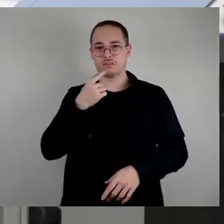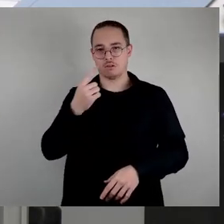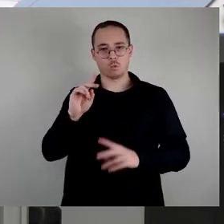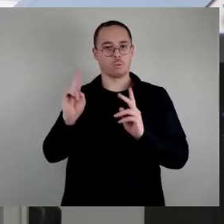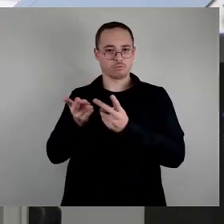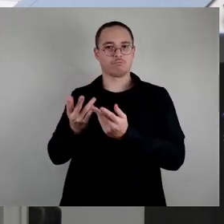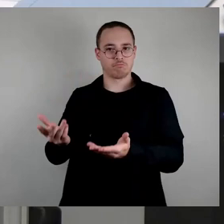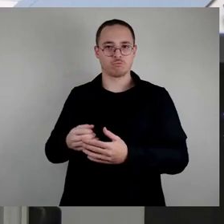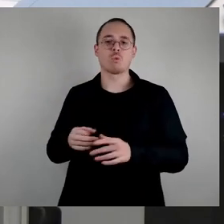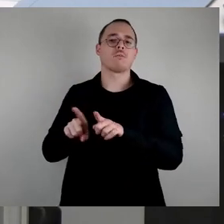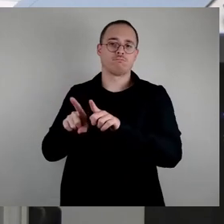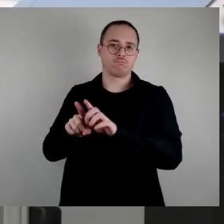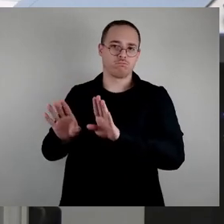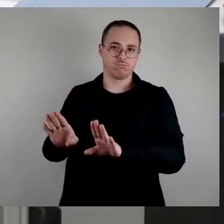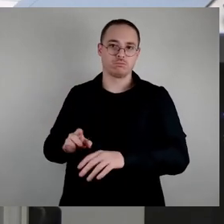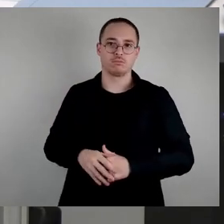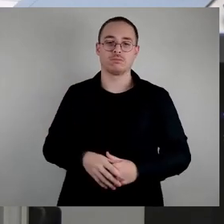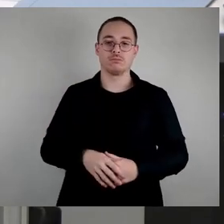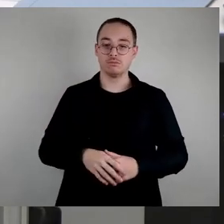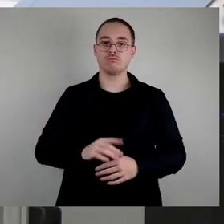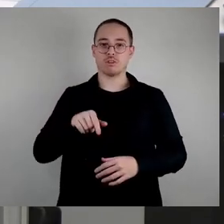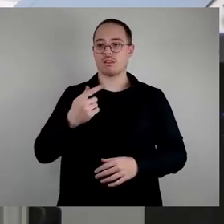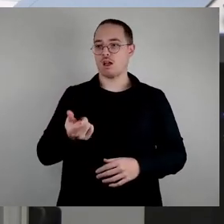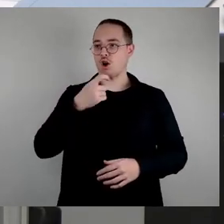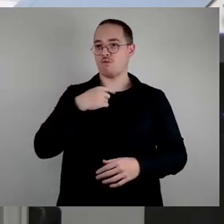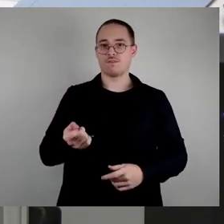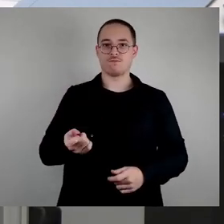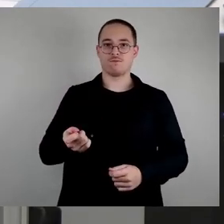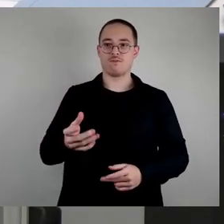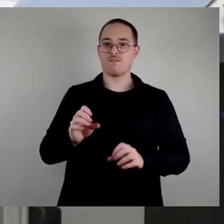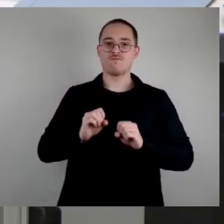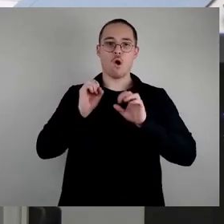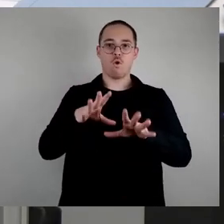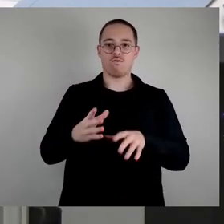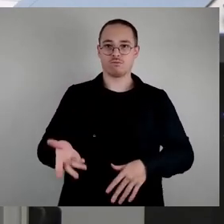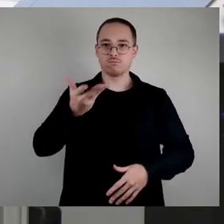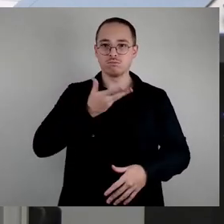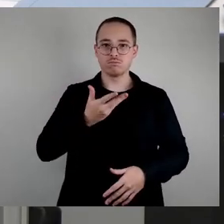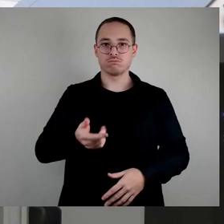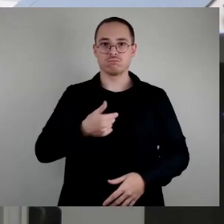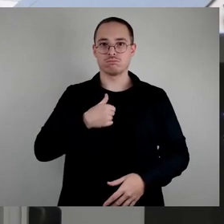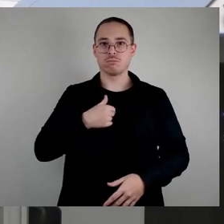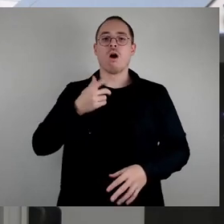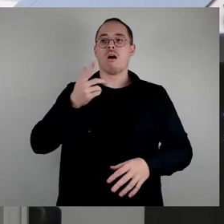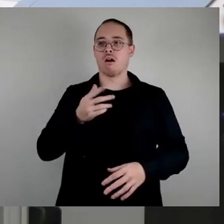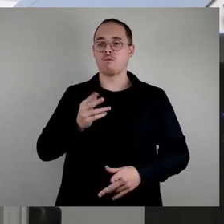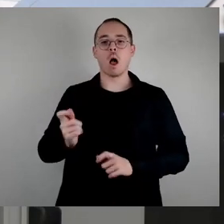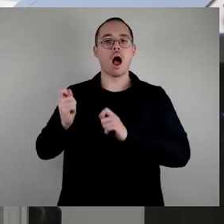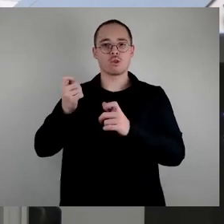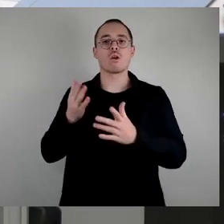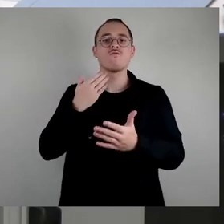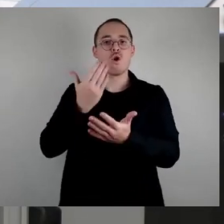Und dann wurde mir vorgeworfen, dass ich aufgesprungen bin auf einen Vorschlag.